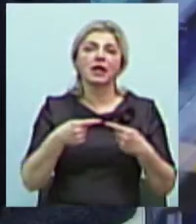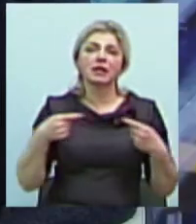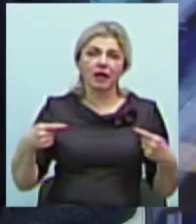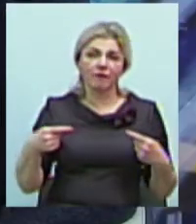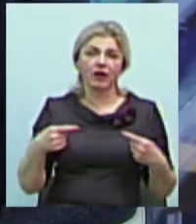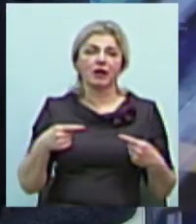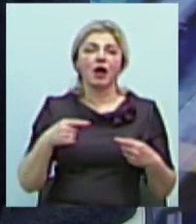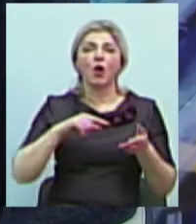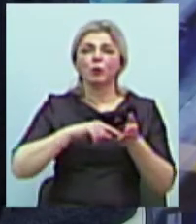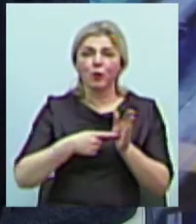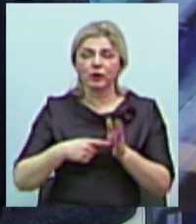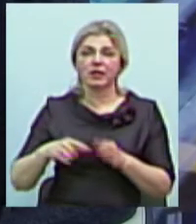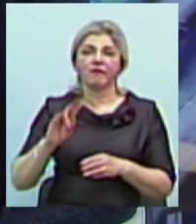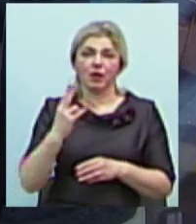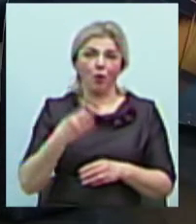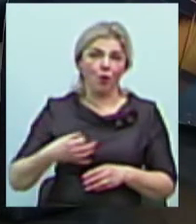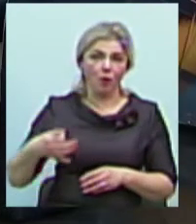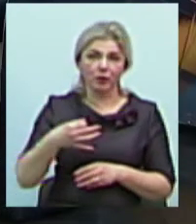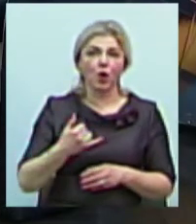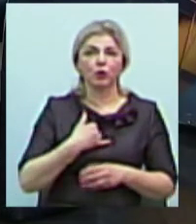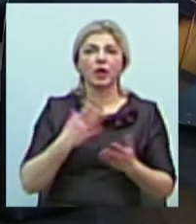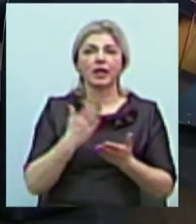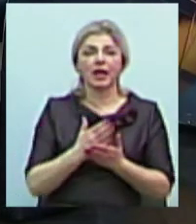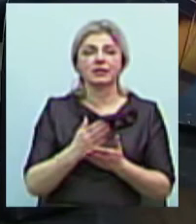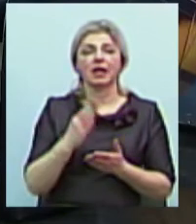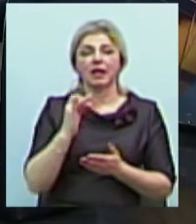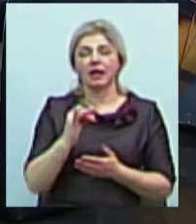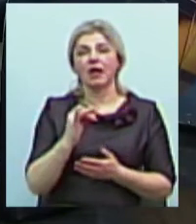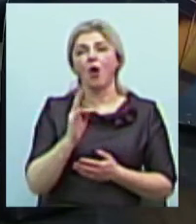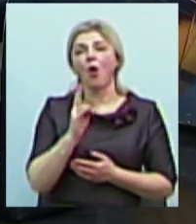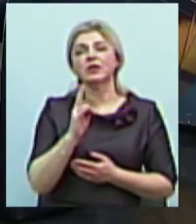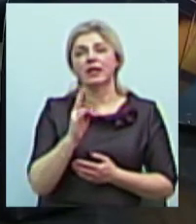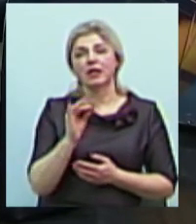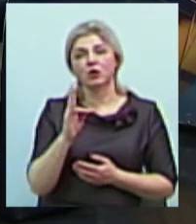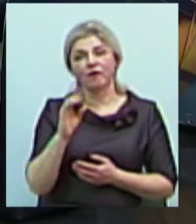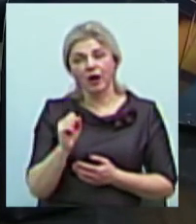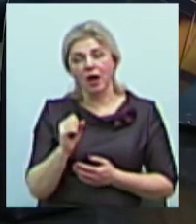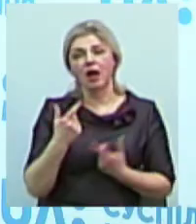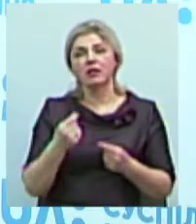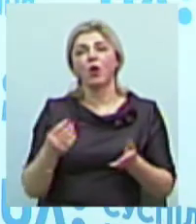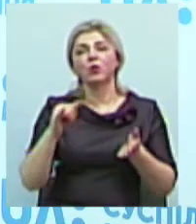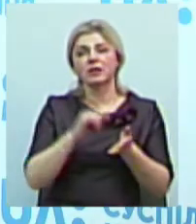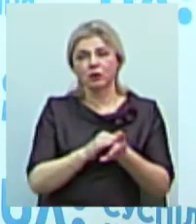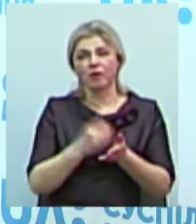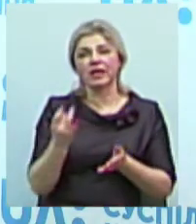Миколаївської області. У нас є навіть невеличкі населені пункти. Тож, Костянтинівка, на якій встановлені ці камери ще